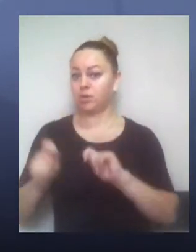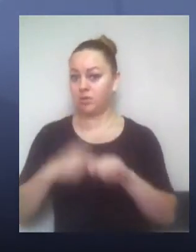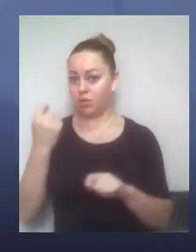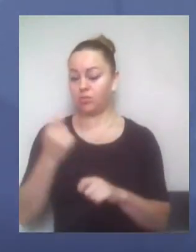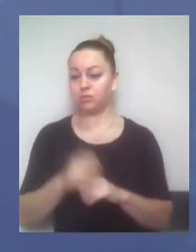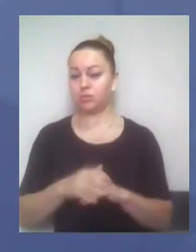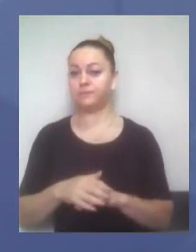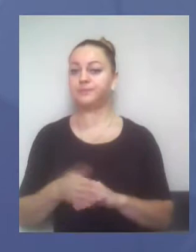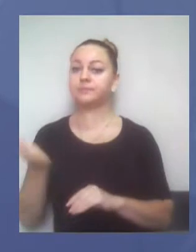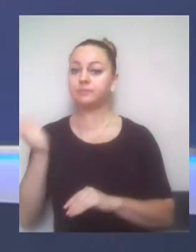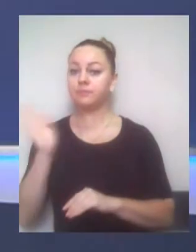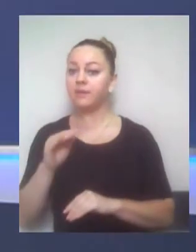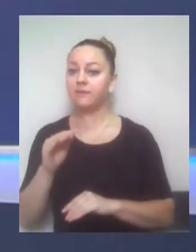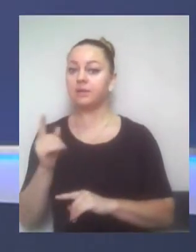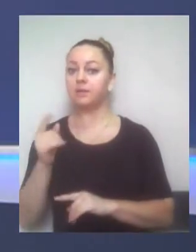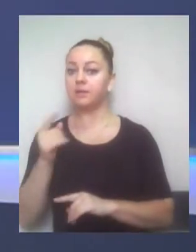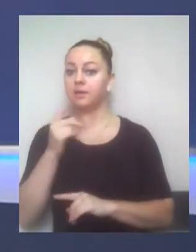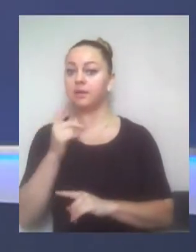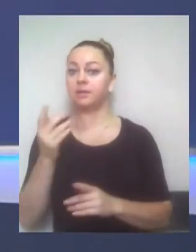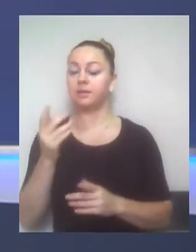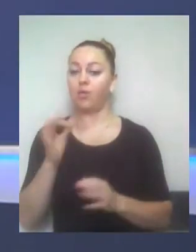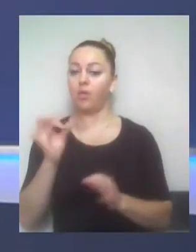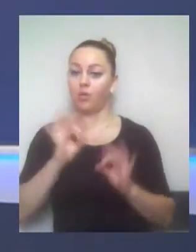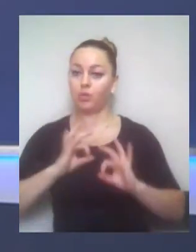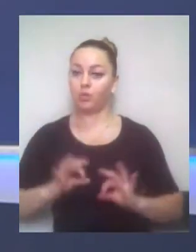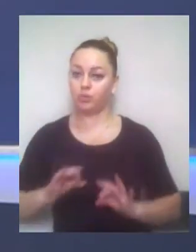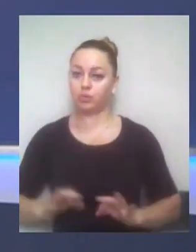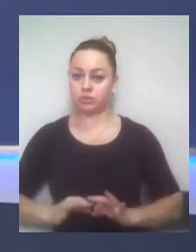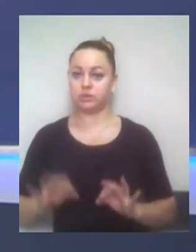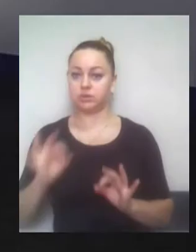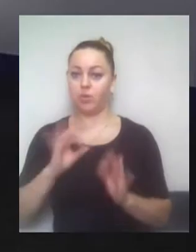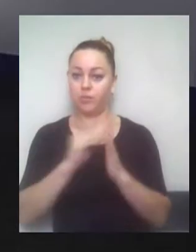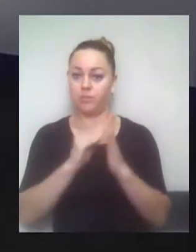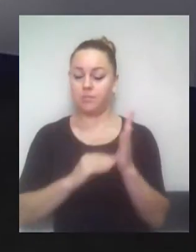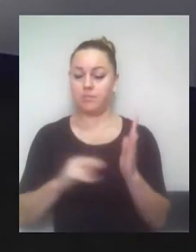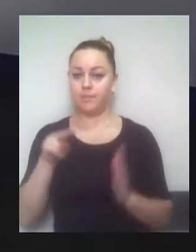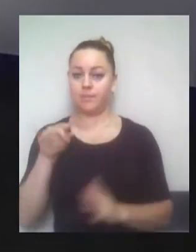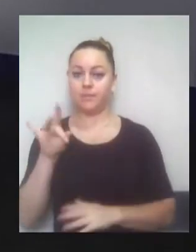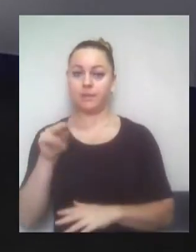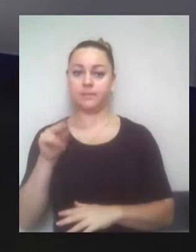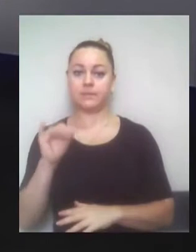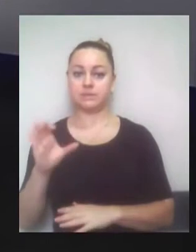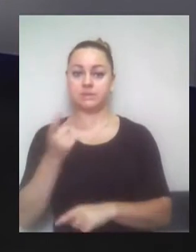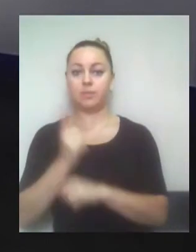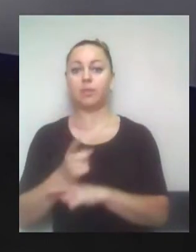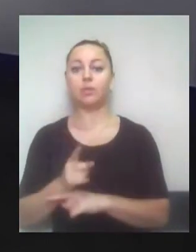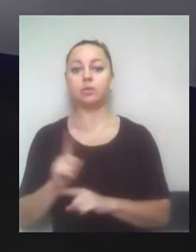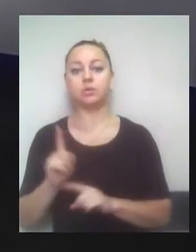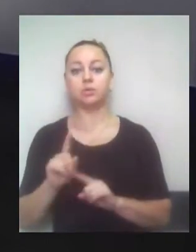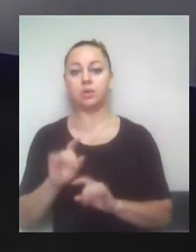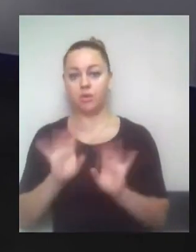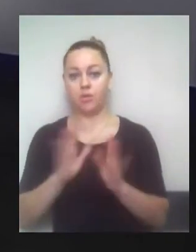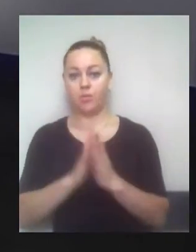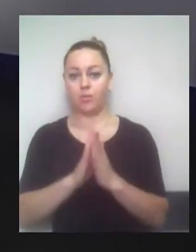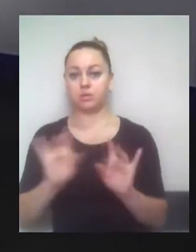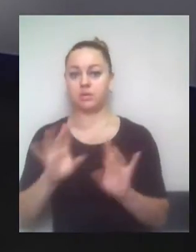про припис, про тим, чем оперировали, саме юридичные тонкости, вы, я так понимаю, тоже были на месте, тоже бачили ситуацию, что произошло. была